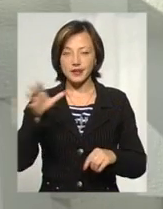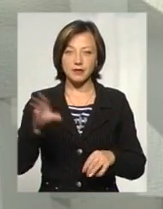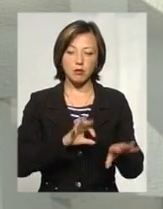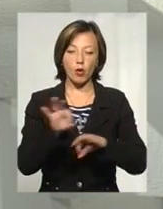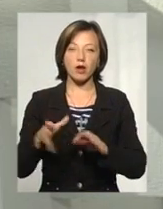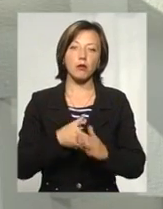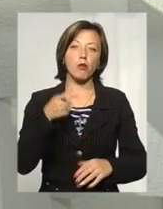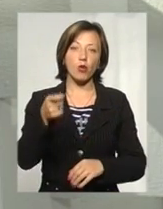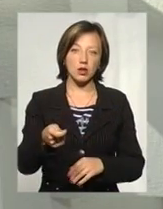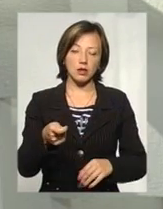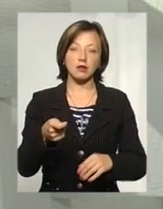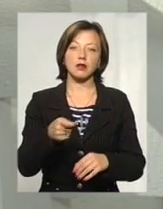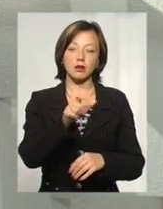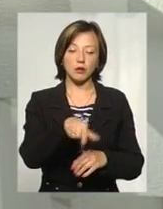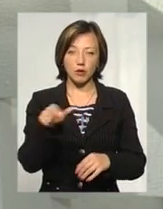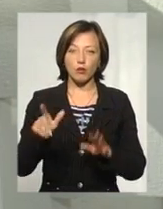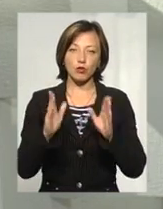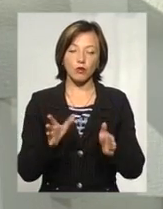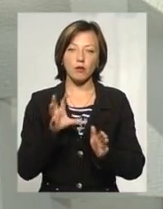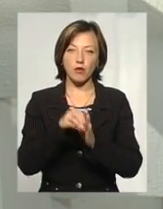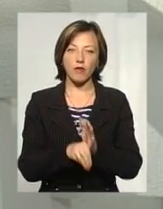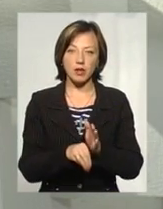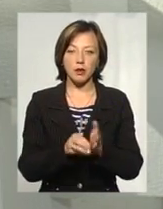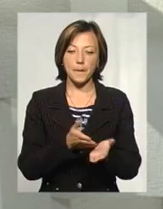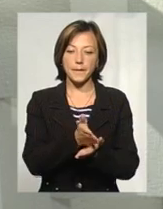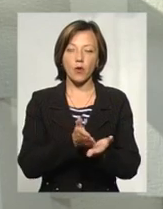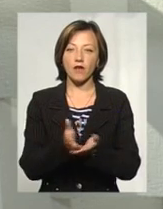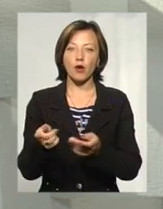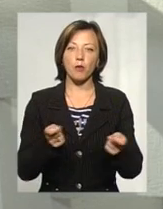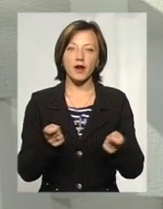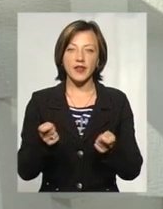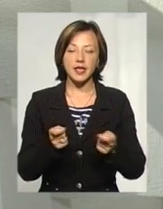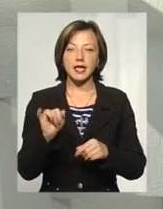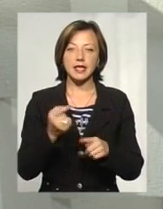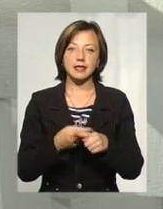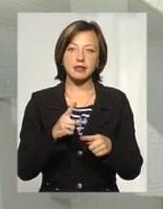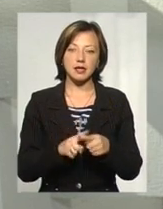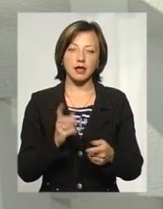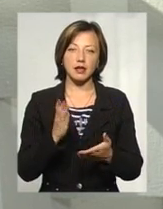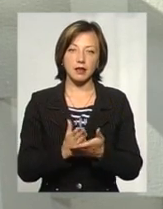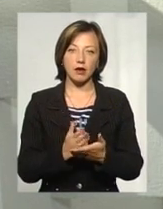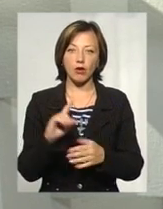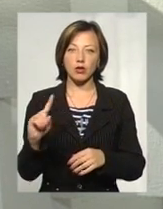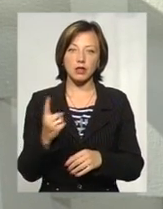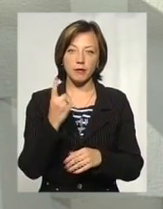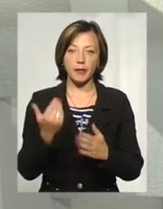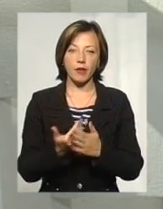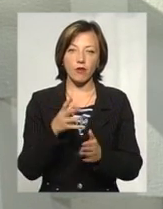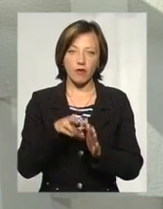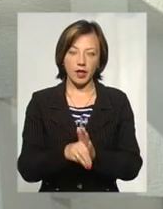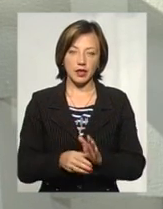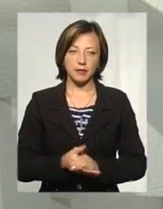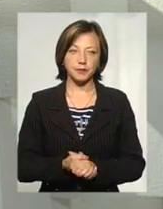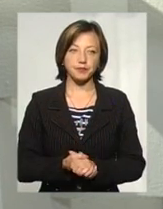проекти, які подані ініціативними групами громадян, буде впроваджувати профільні управління. І це є одним з нововведенням в цьому